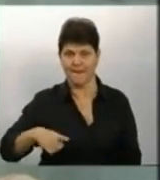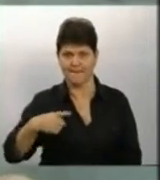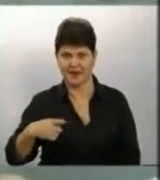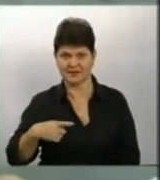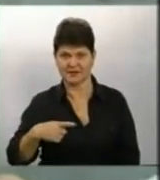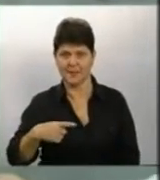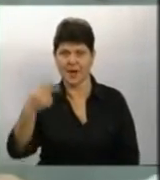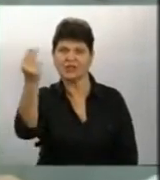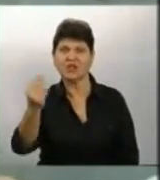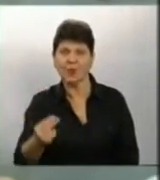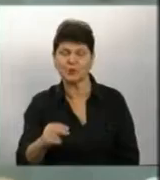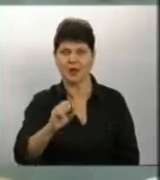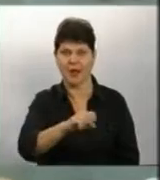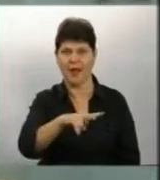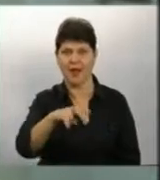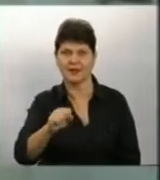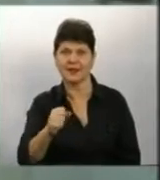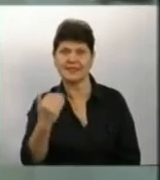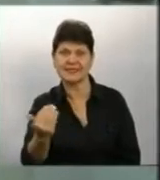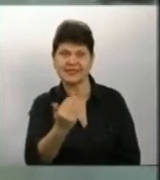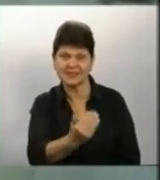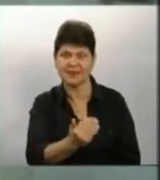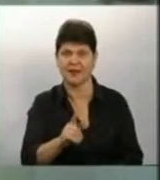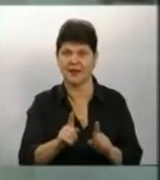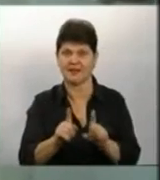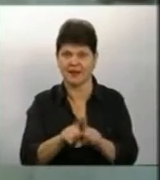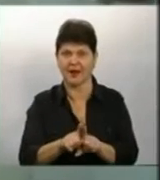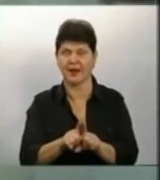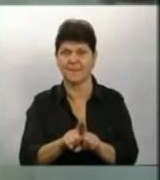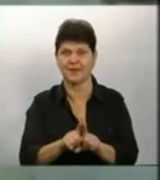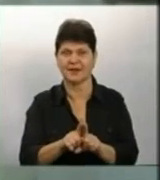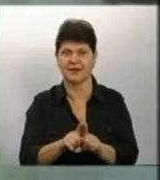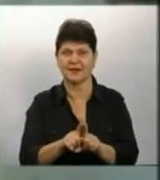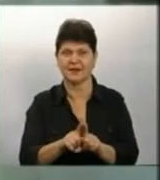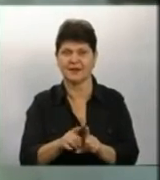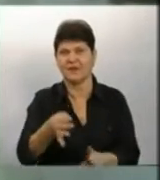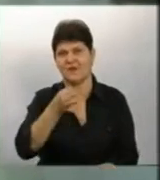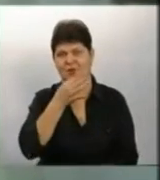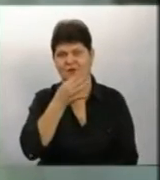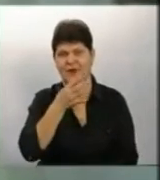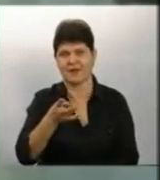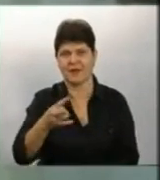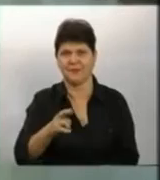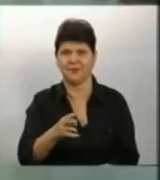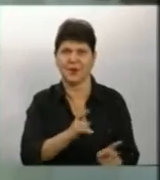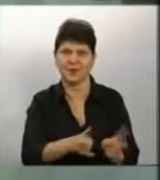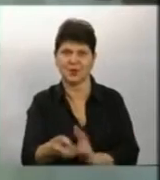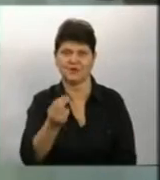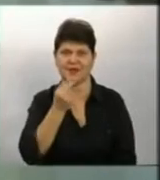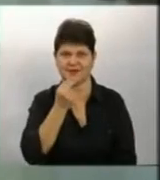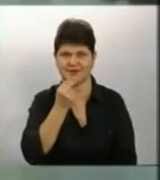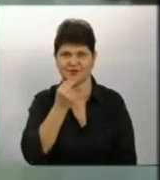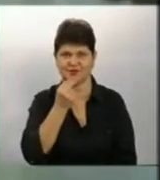живопису Але з їхніми вподобаннями при готуванні їжі